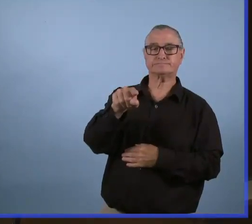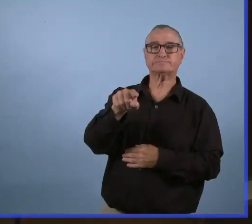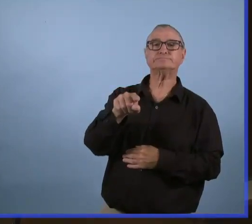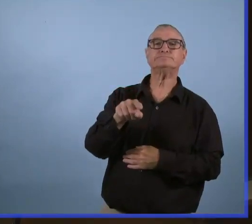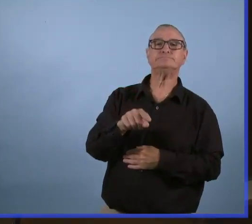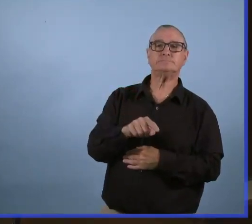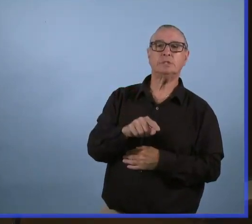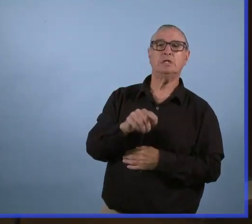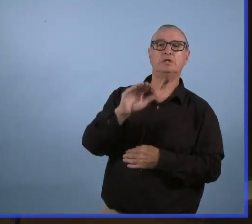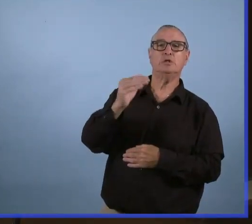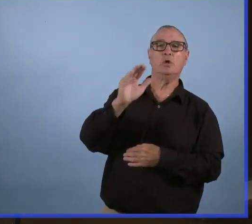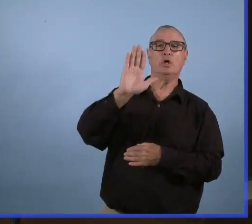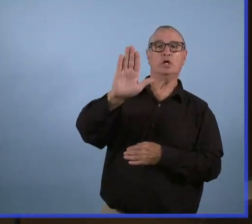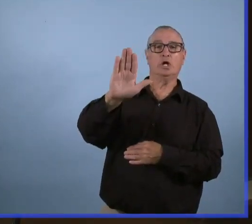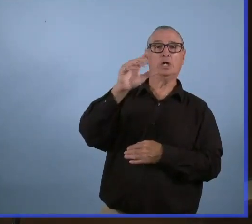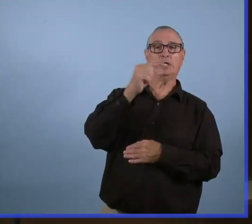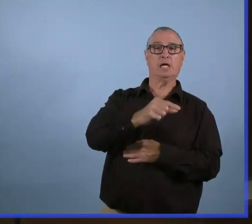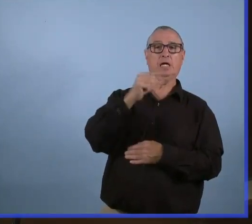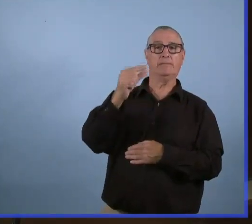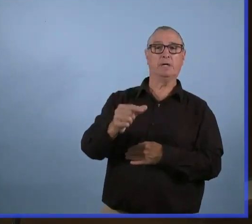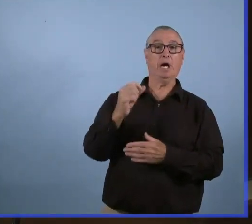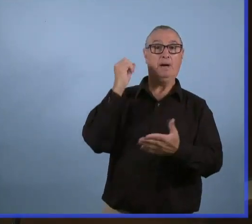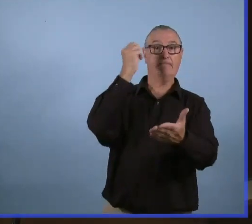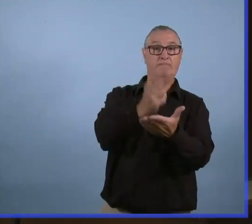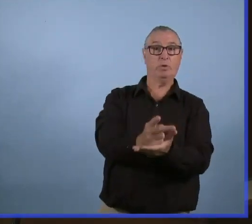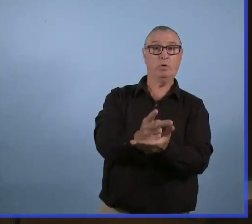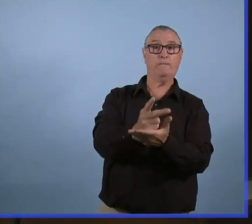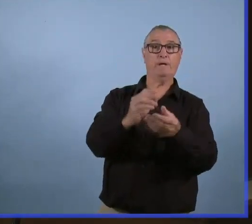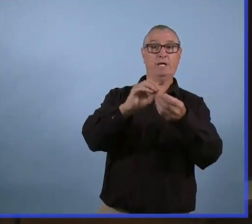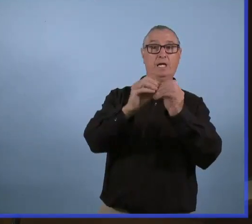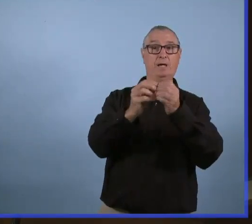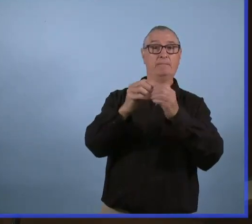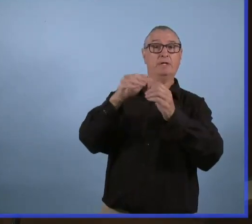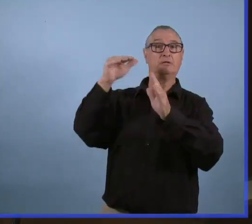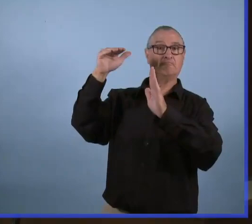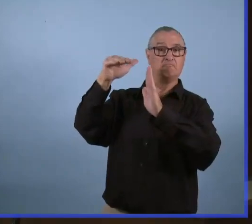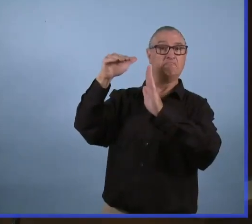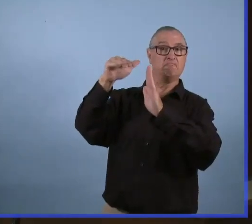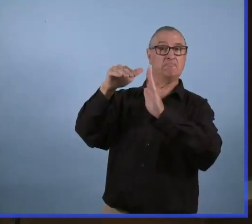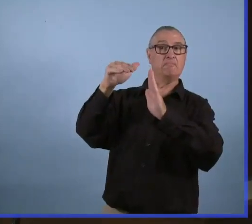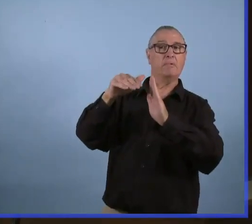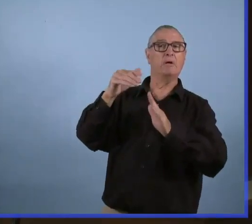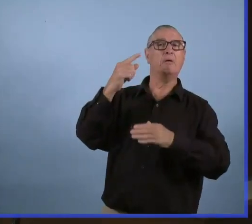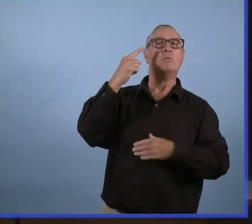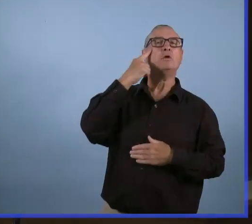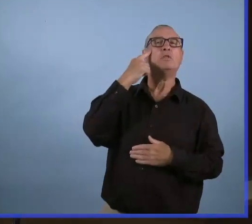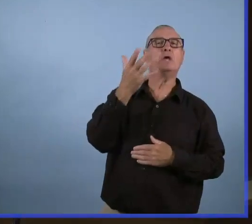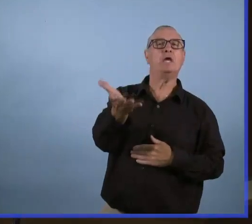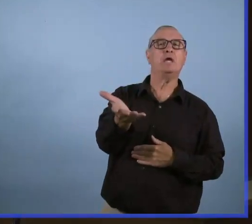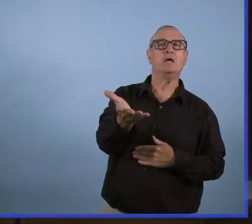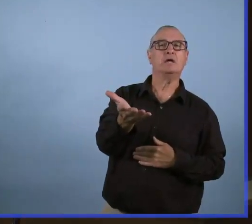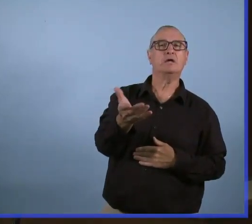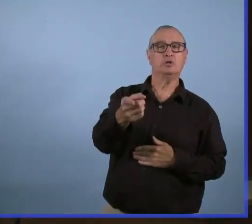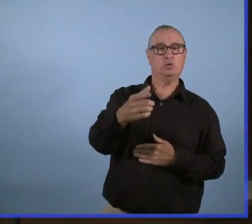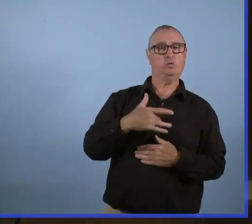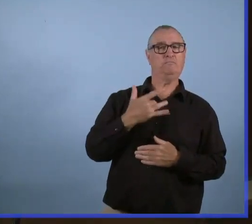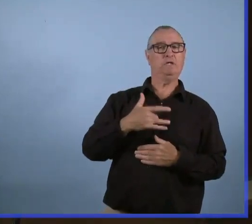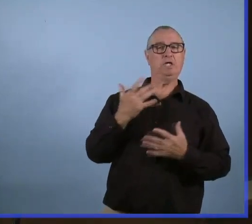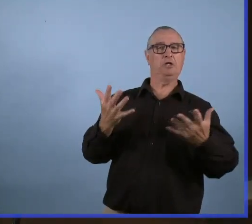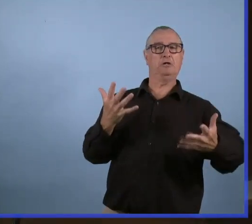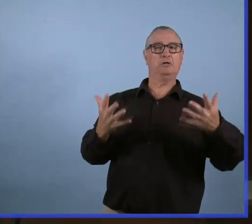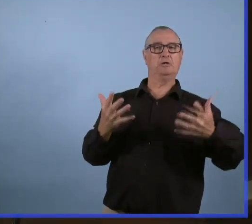Madame la ministre, un sondage dans le Winnipeg Free Press montre que votre gouvernement, le taux d'approbation de votre gouvernement